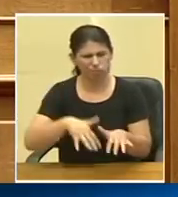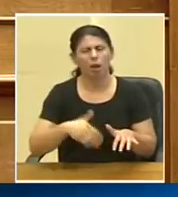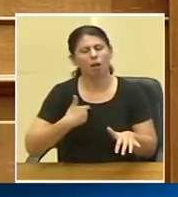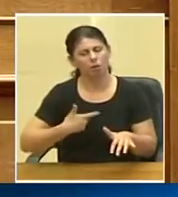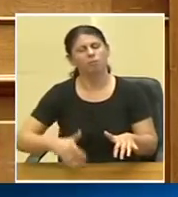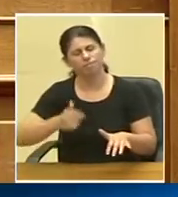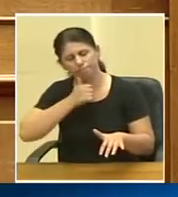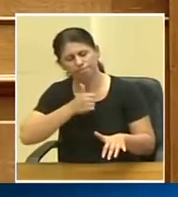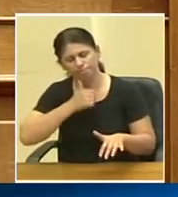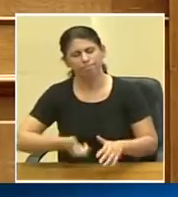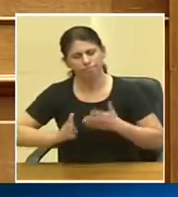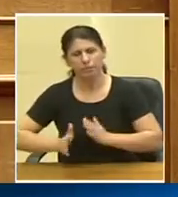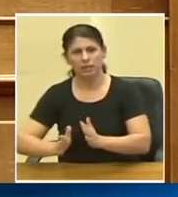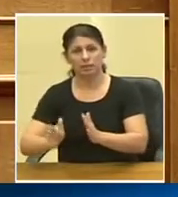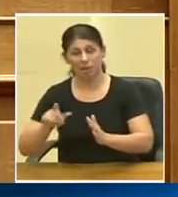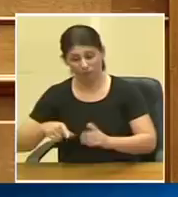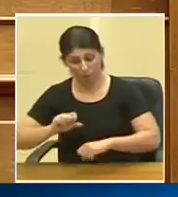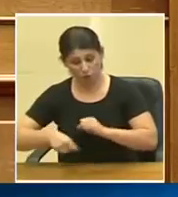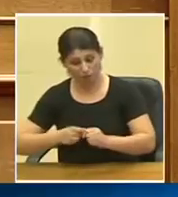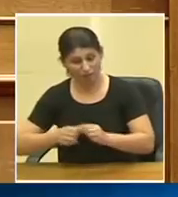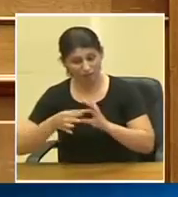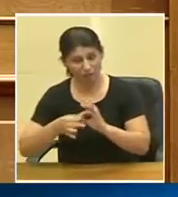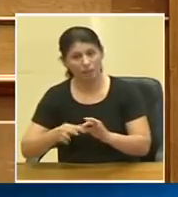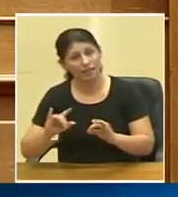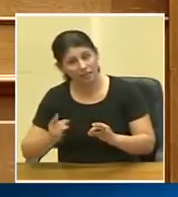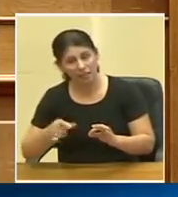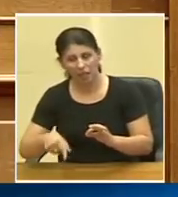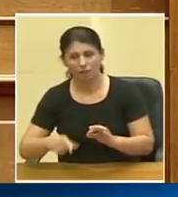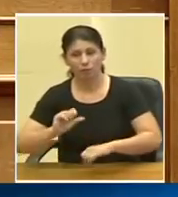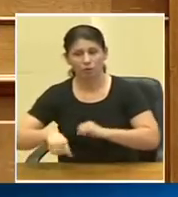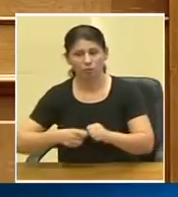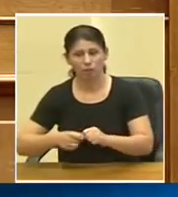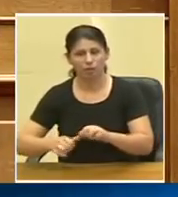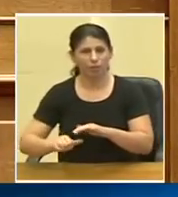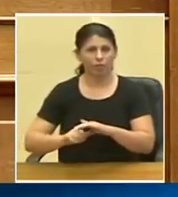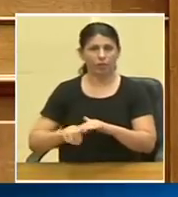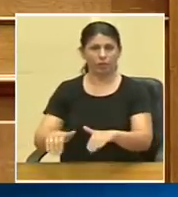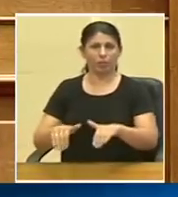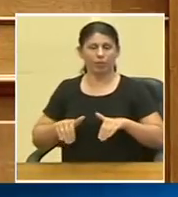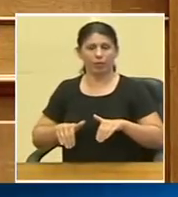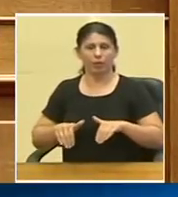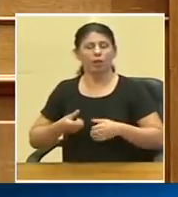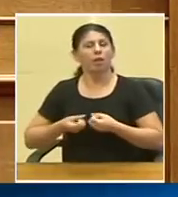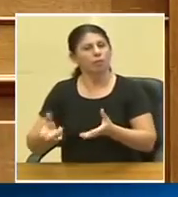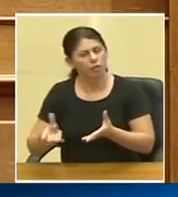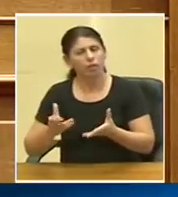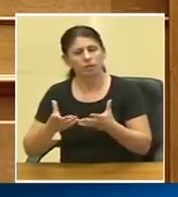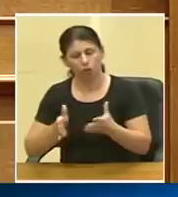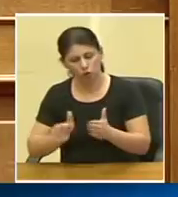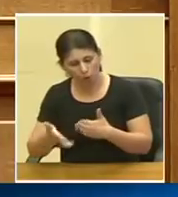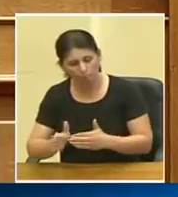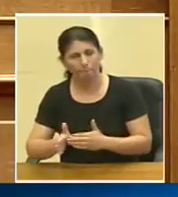αυτή η προσπάθεια ή εάν αυτή η προσπάθεια θα πισογυρίσει εκχωρώντας κομμάτια της λειτουργίας του